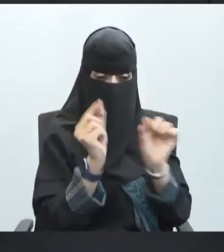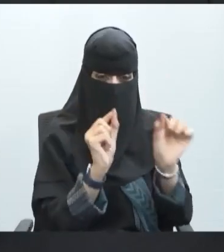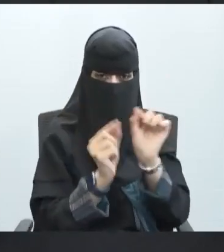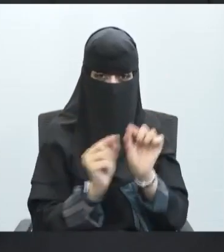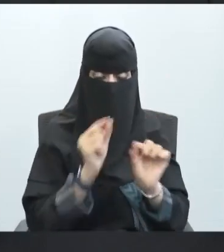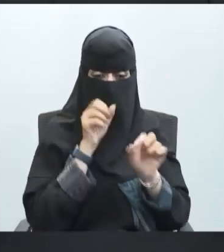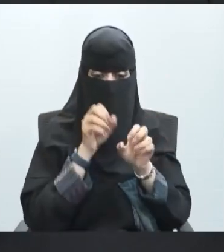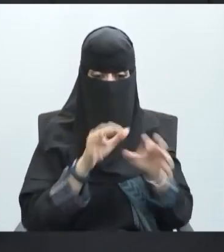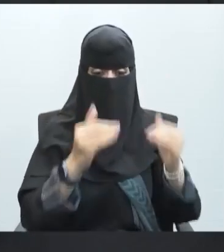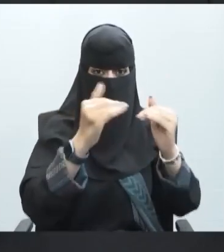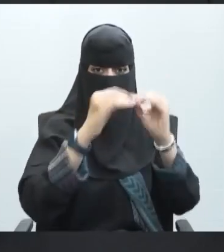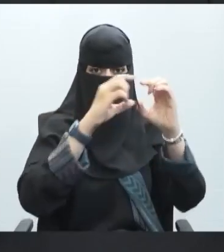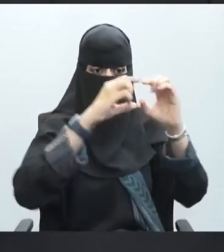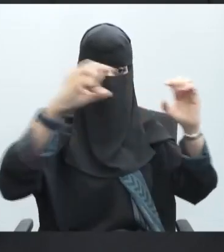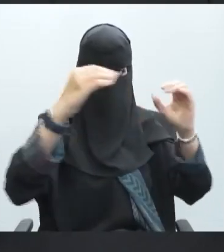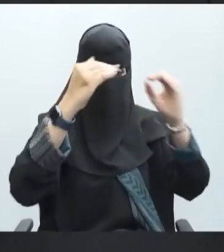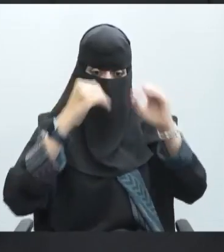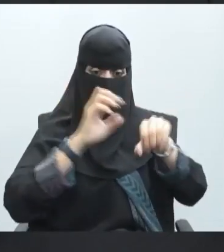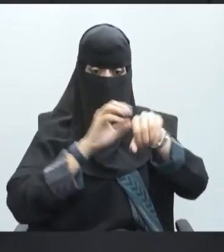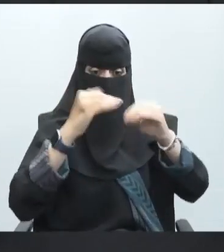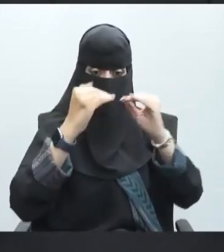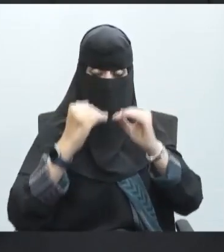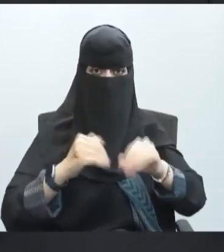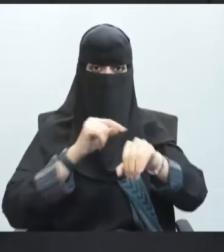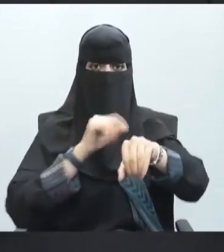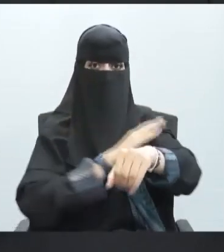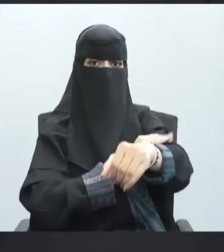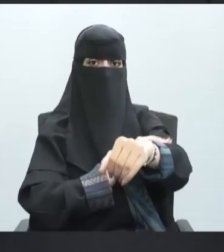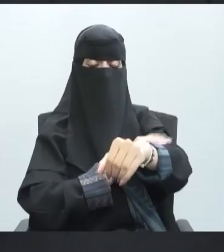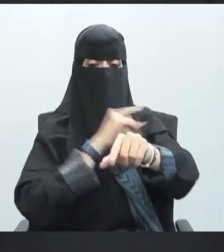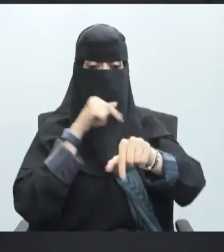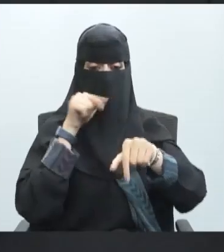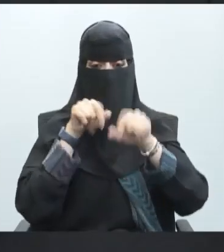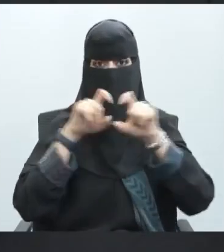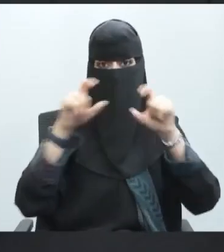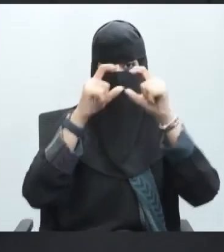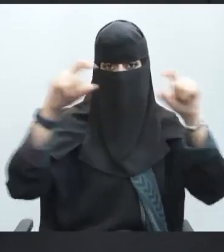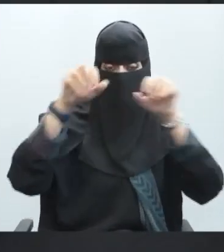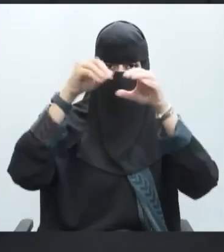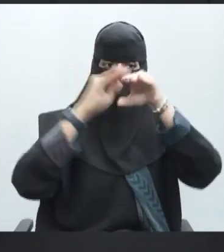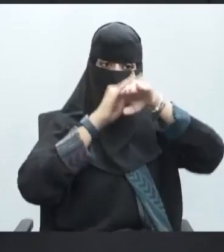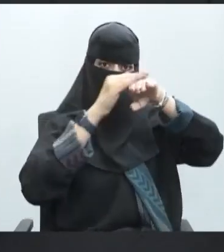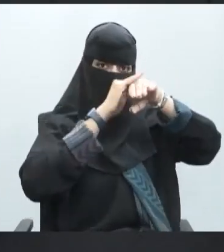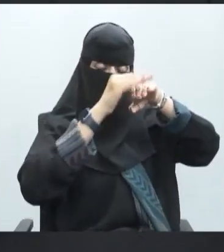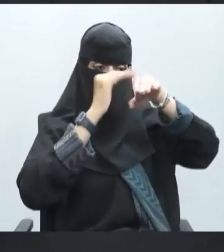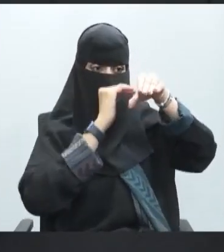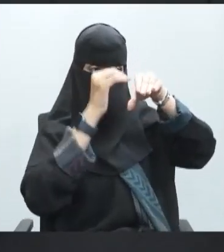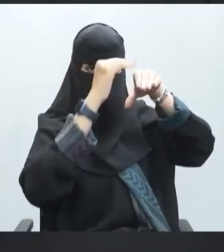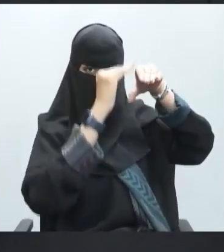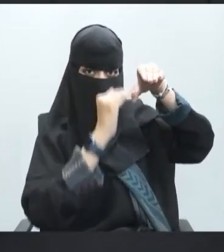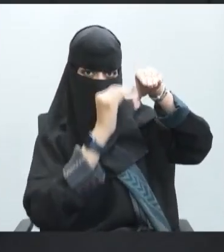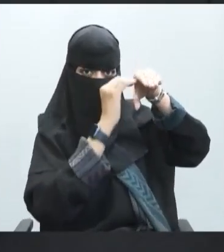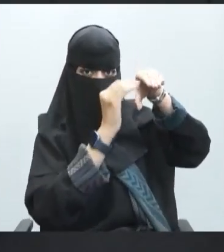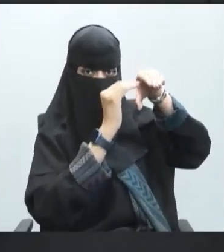الأيونات سوف تنتقل من الجزء العصبي إلى الجزء العضلي إذن مثل ما يظهر معنا في الرسم تتحرر نواقل العصبية تسمى